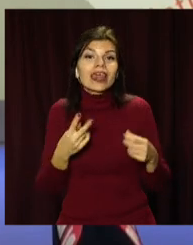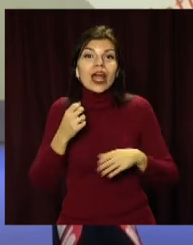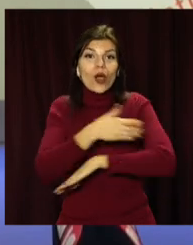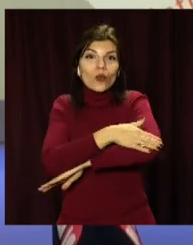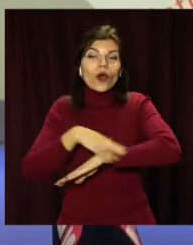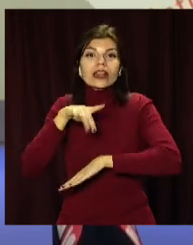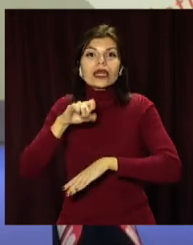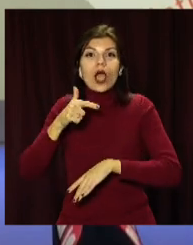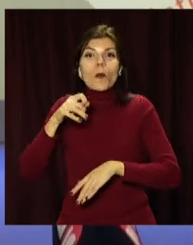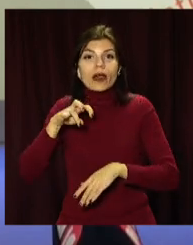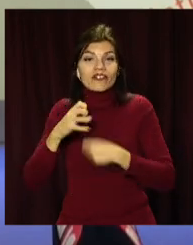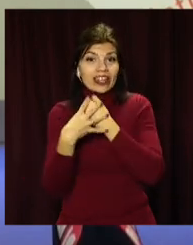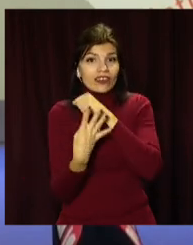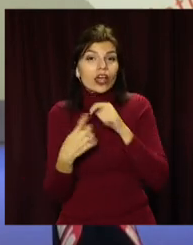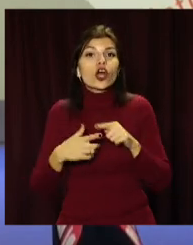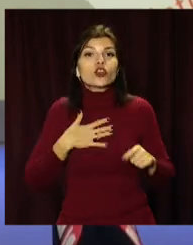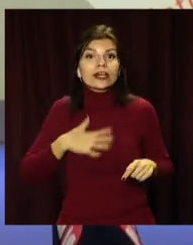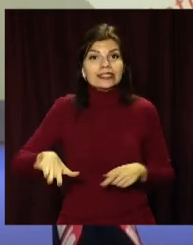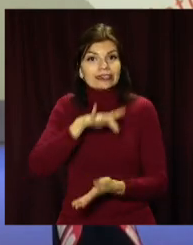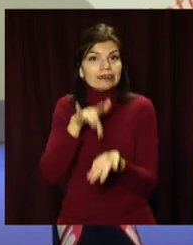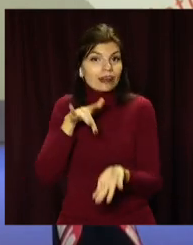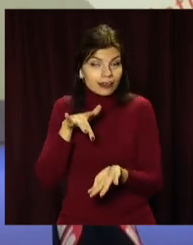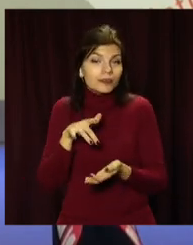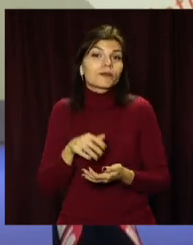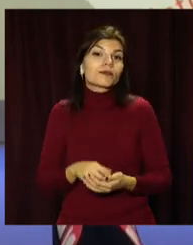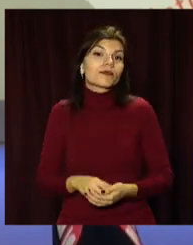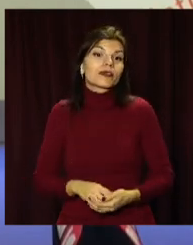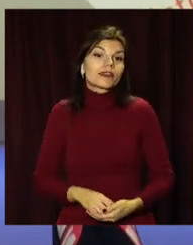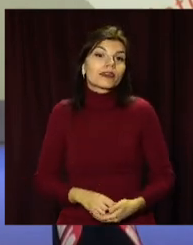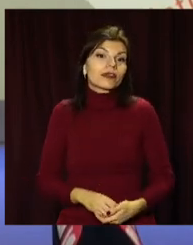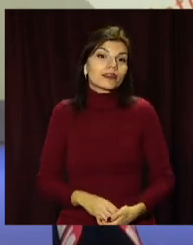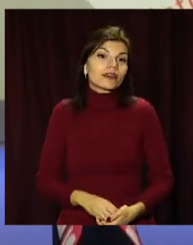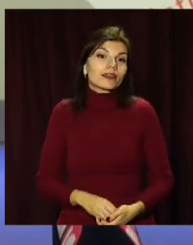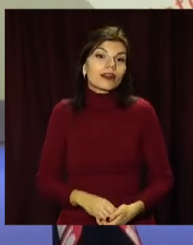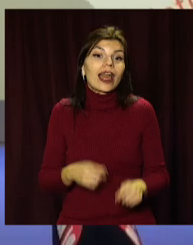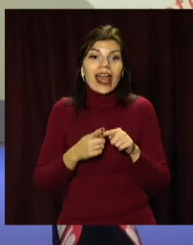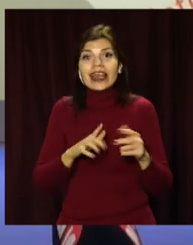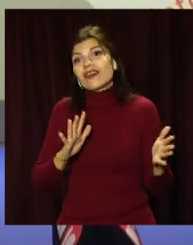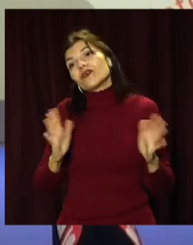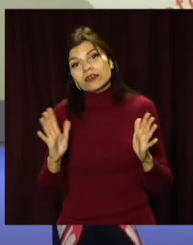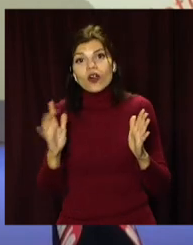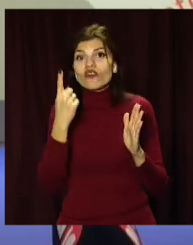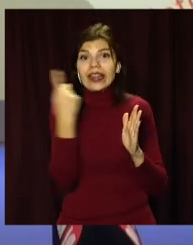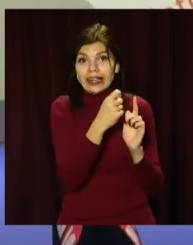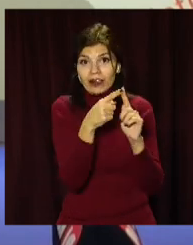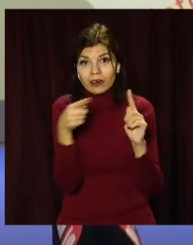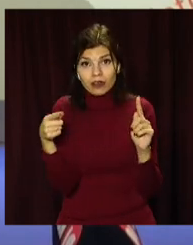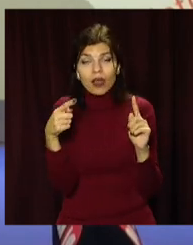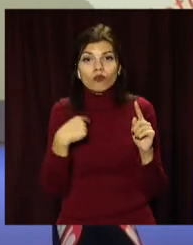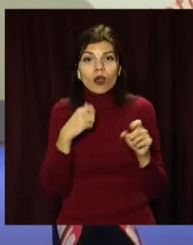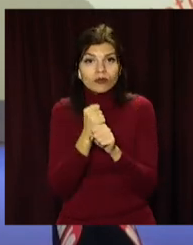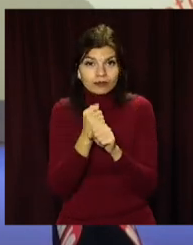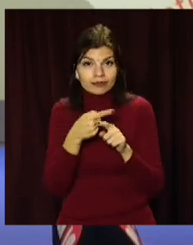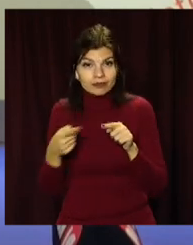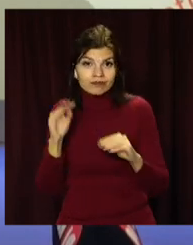ул. Драгоманова, 19. Це наш студенчий центр. Це где-то в течение недели у нас буде процес